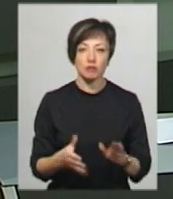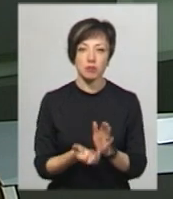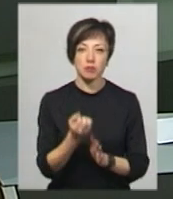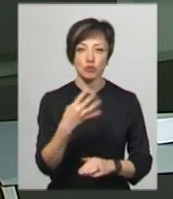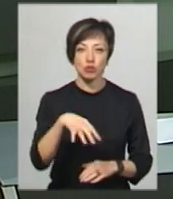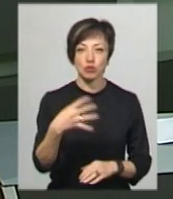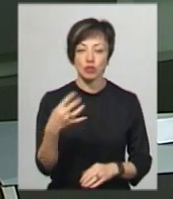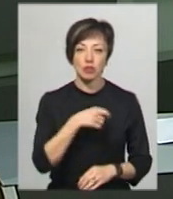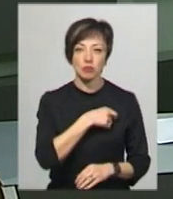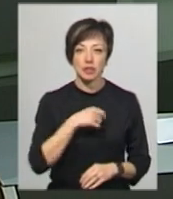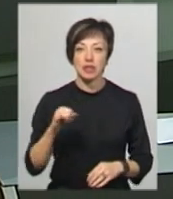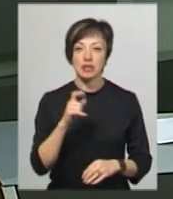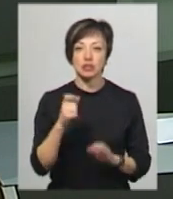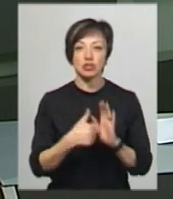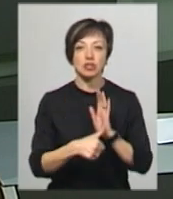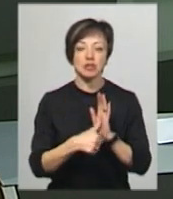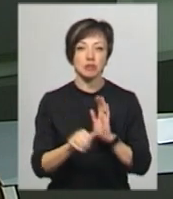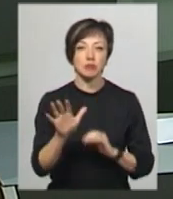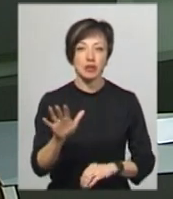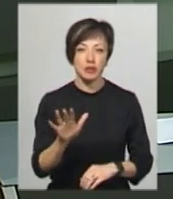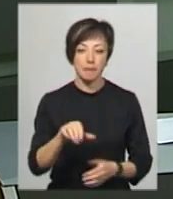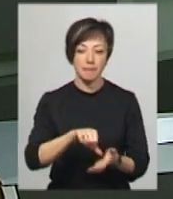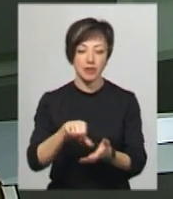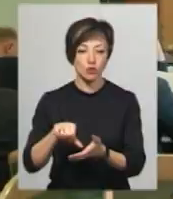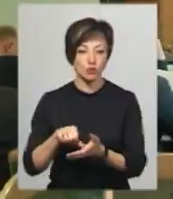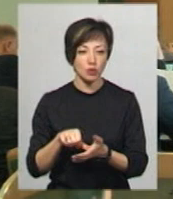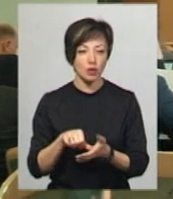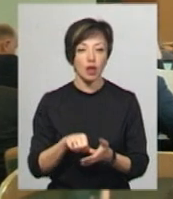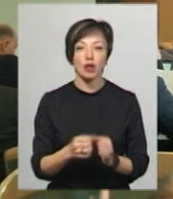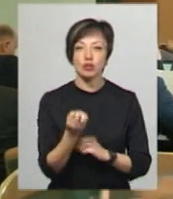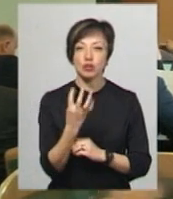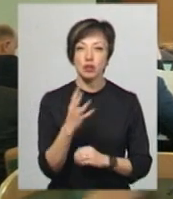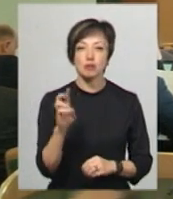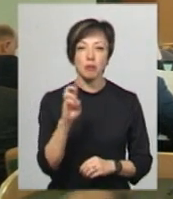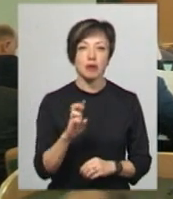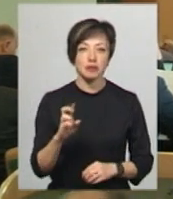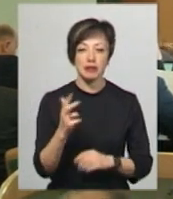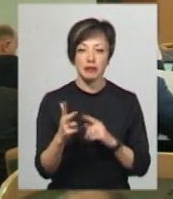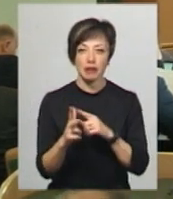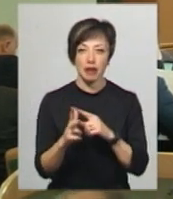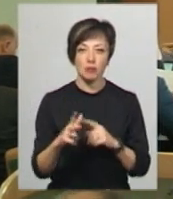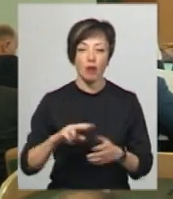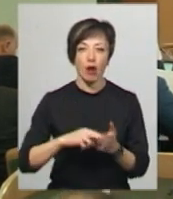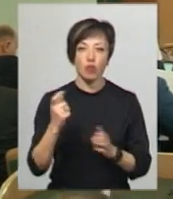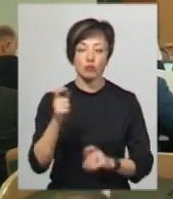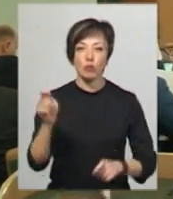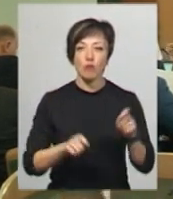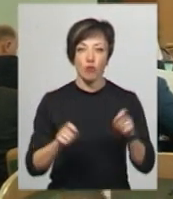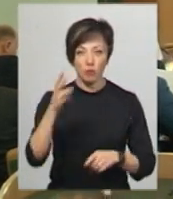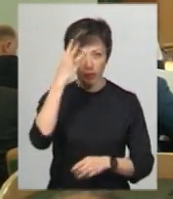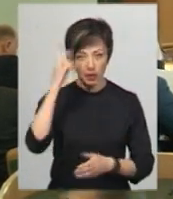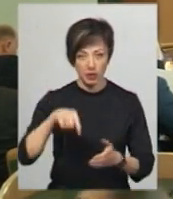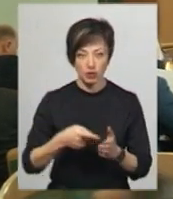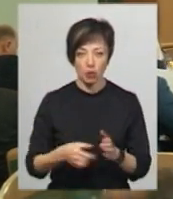44 обранці із 65 присутніх. Нагадаю, 14 березня на третьому економічному форумі в Хмельницькому